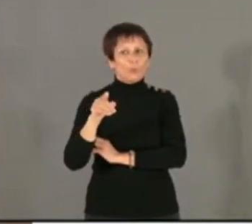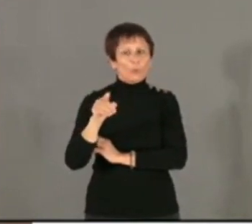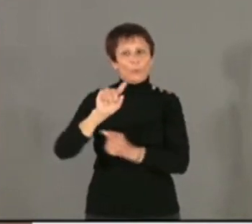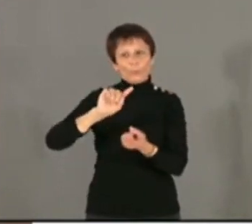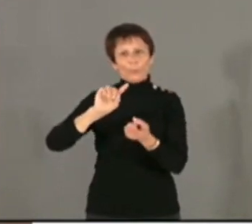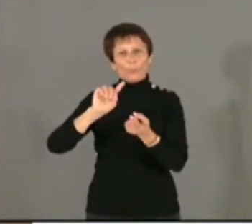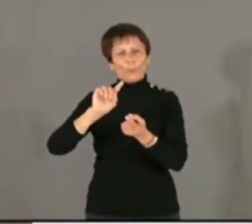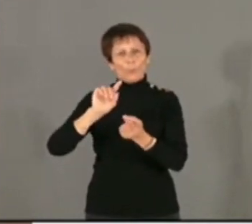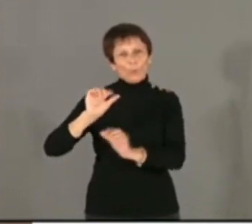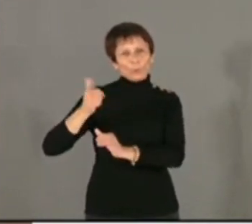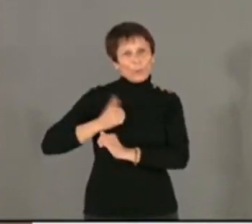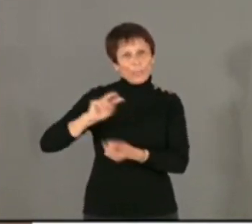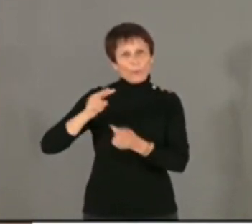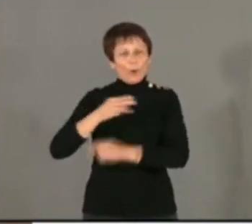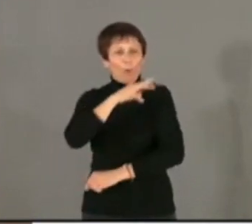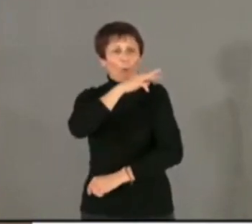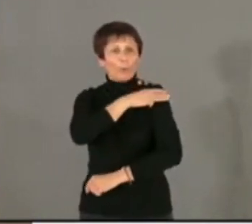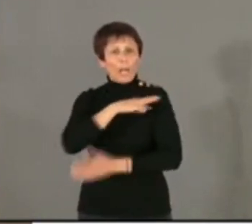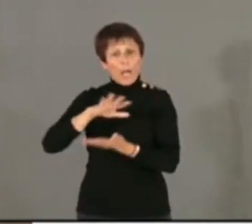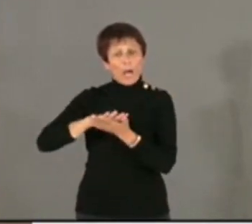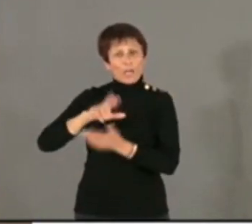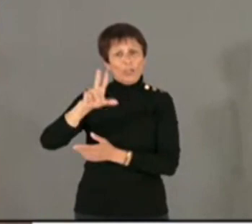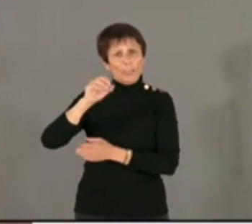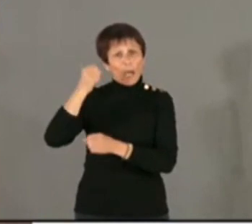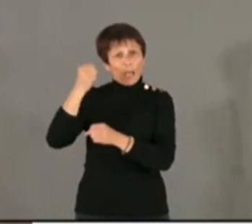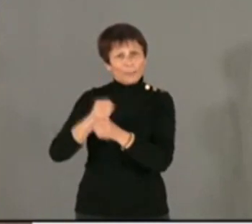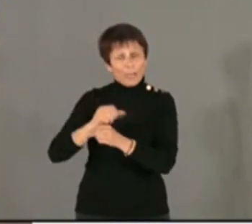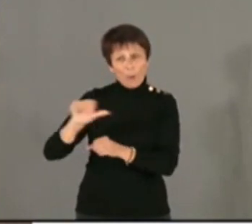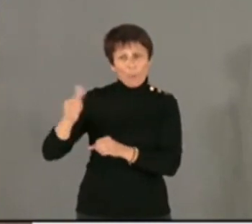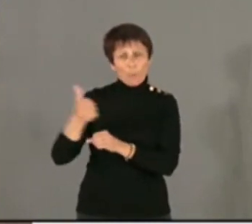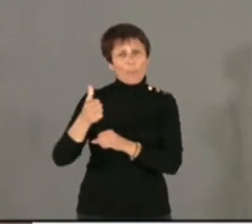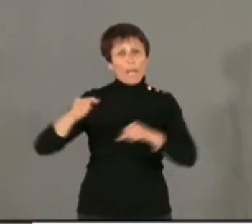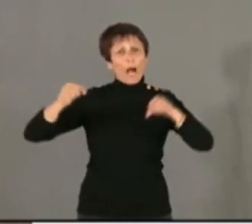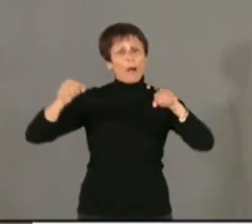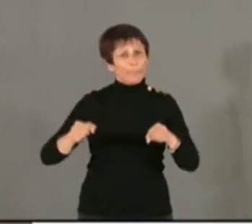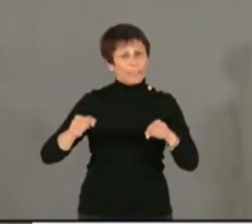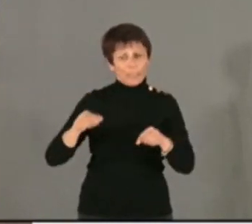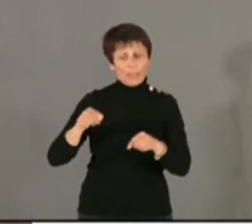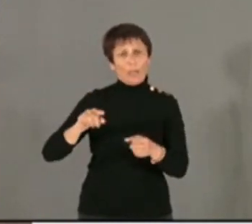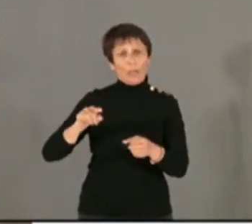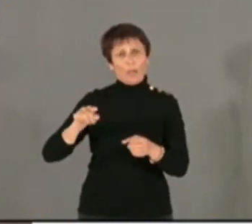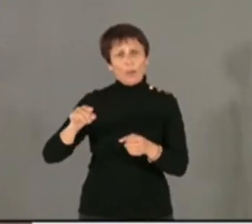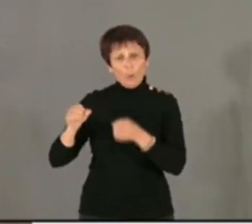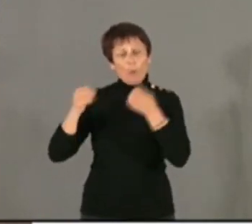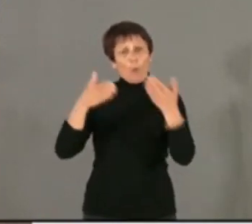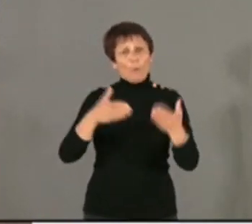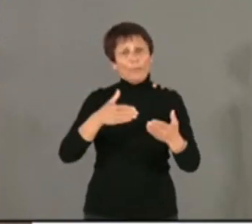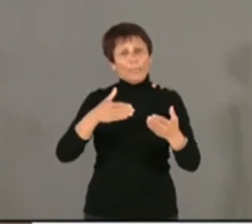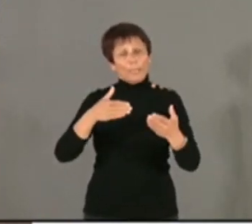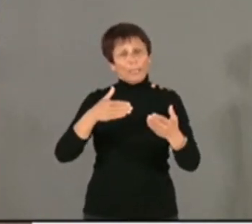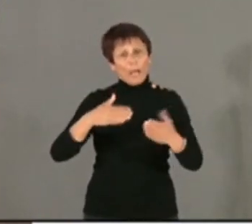colonel à 30 ans sous le Premier Empire, celui qui offrit à l'Empereur